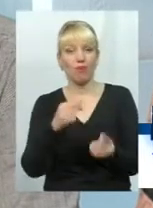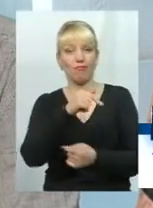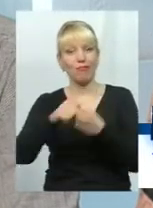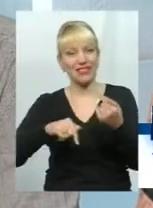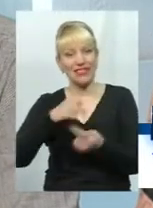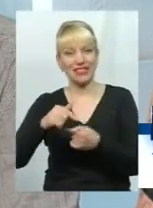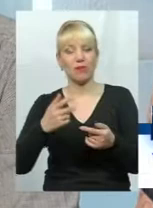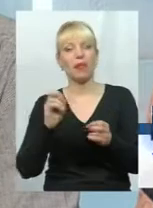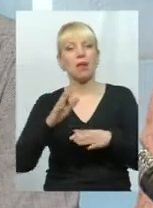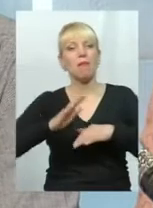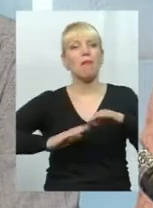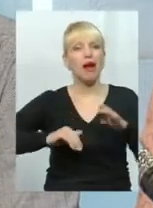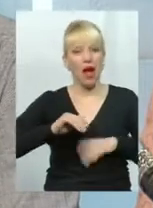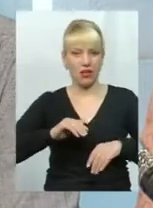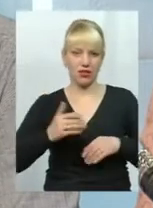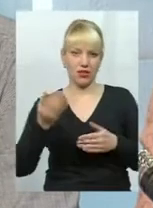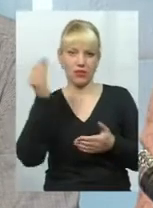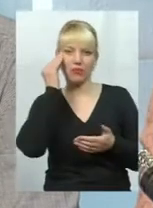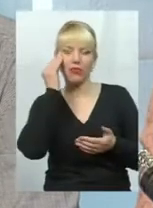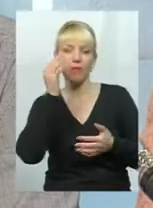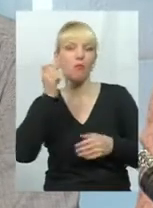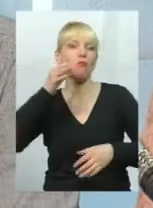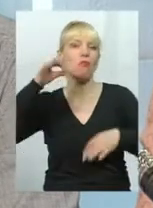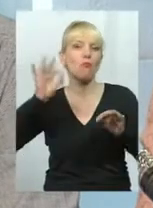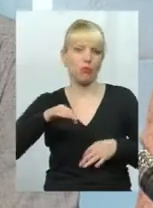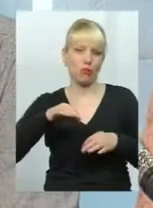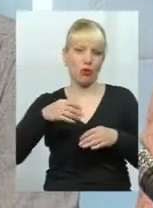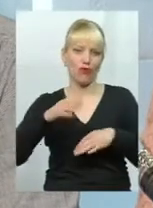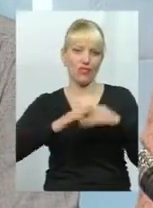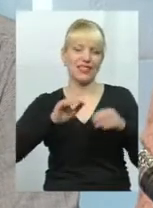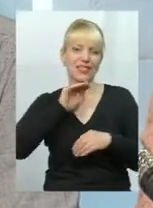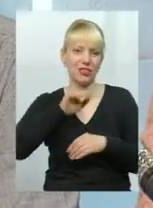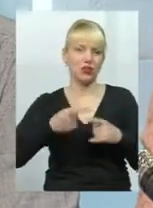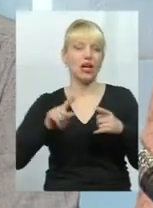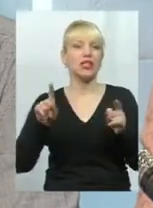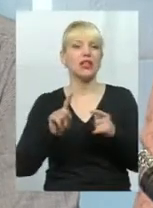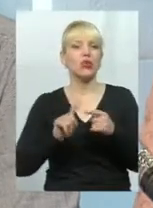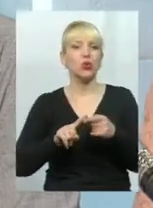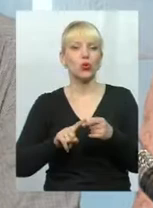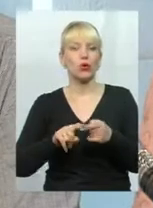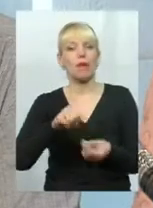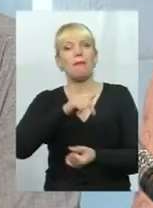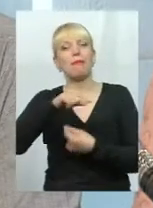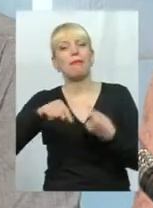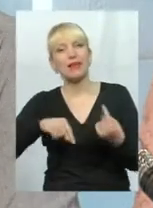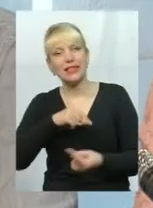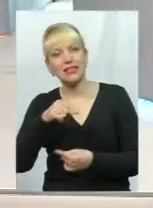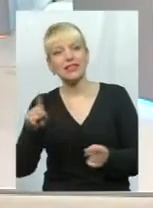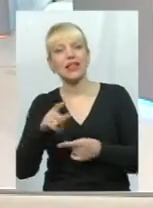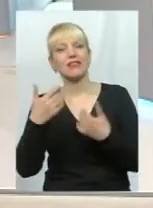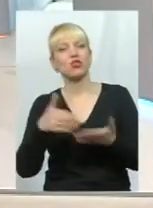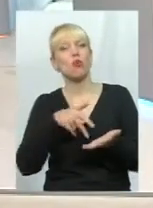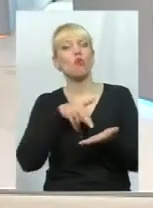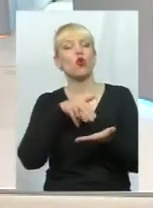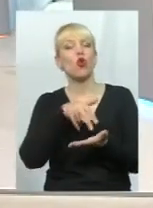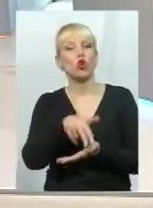точки зору практики, з точки зору професійності, я маю на увазі той бізнес, котрий вже пройшов